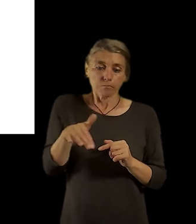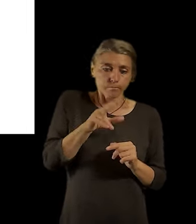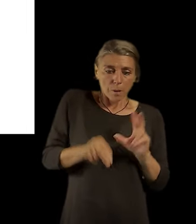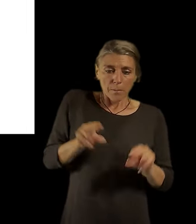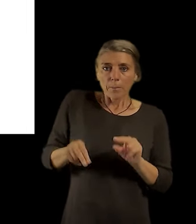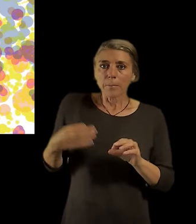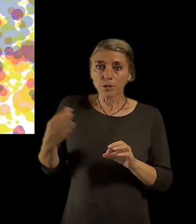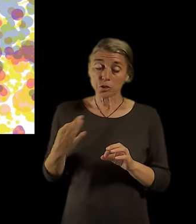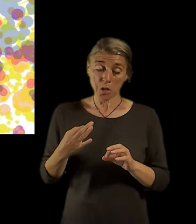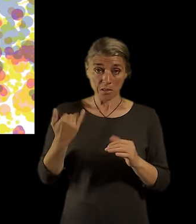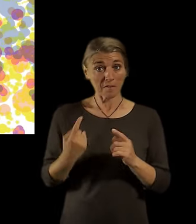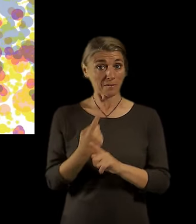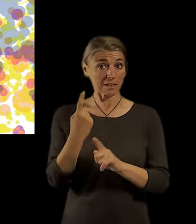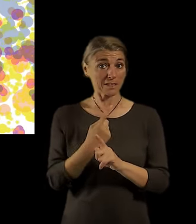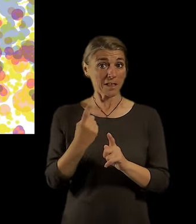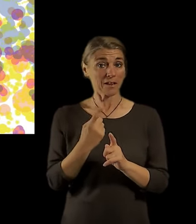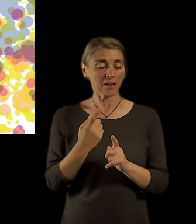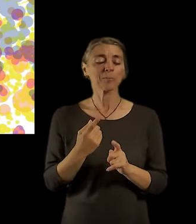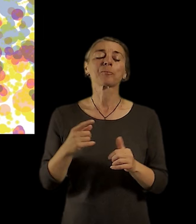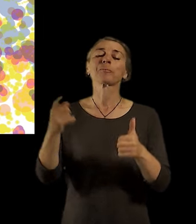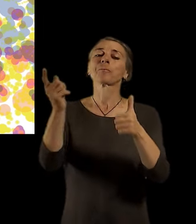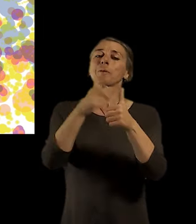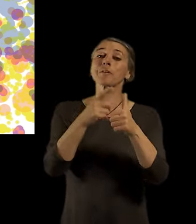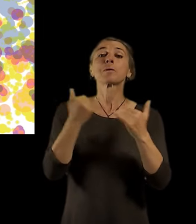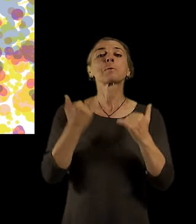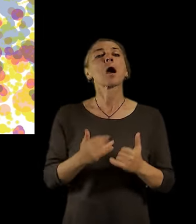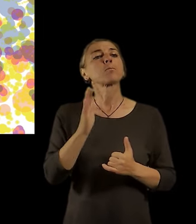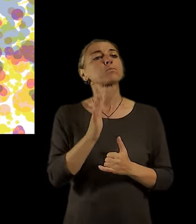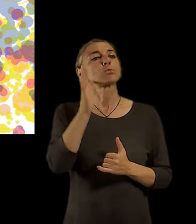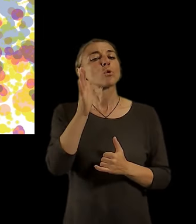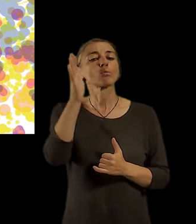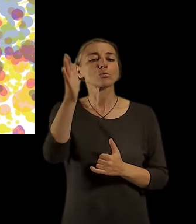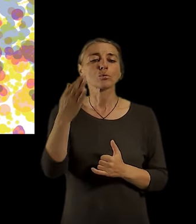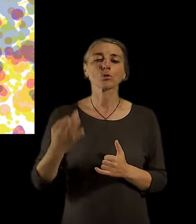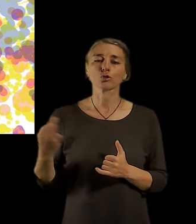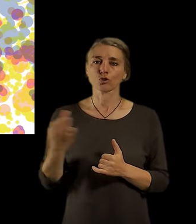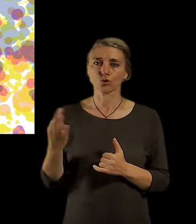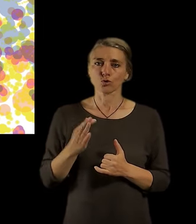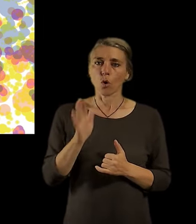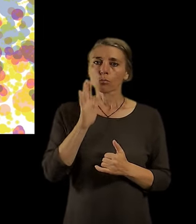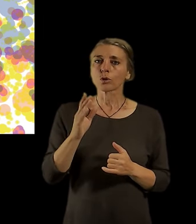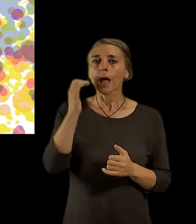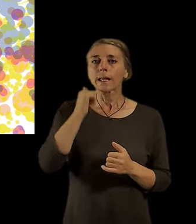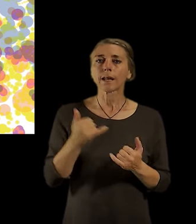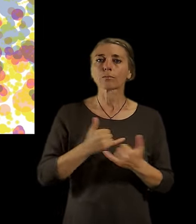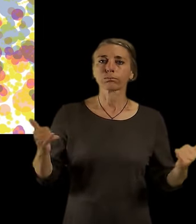Praha je. A k populačnímu vývoji budoucímu výhledu vám něco řekne můj kolega Tomáš Brabec.